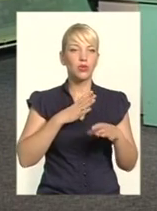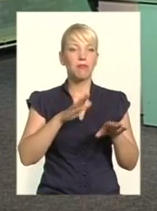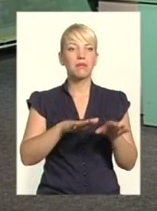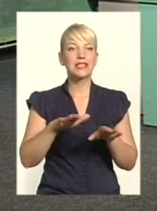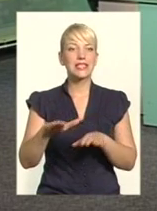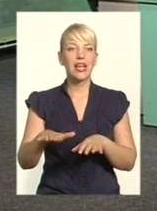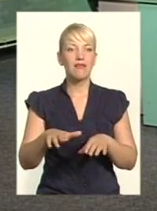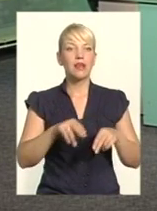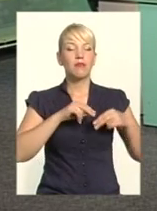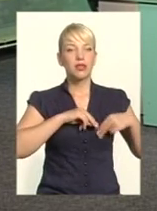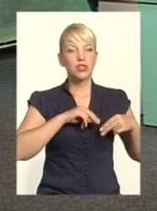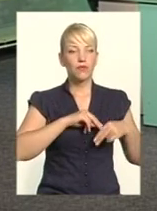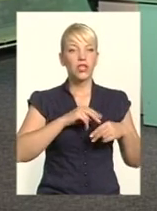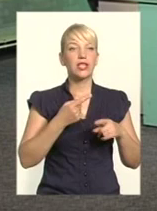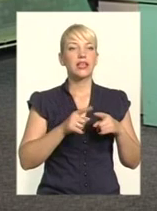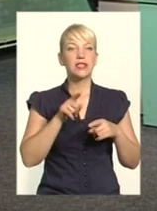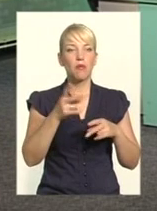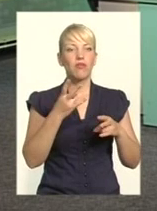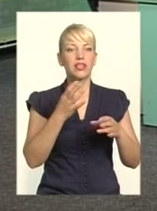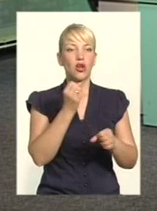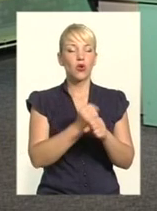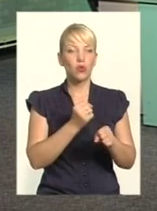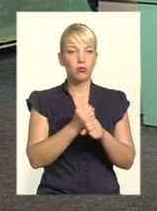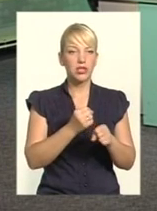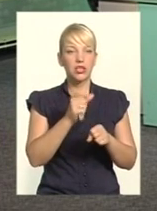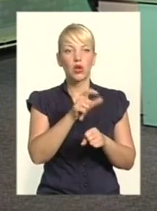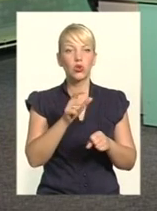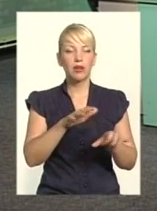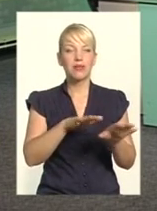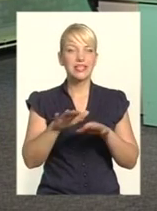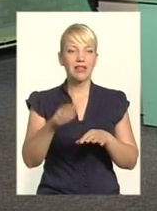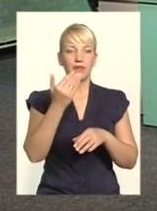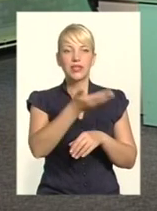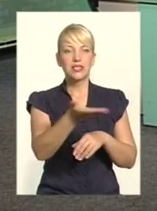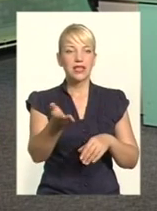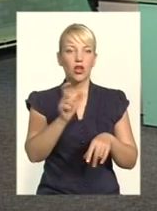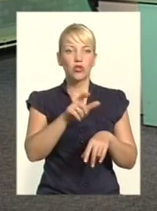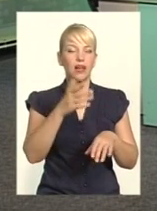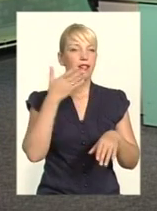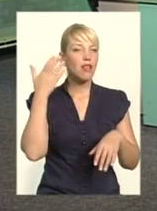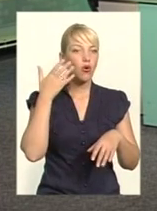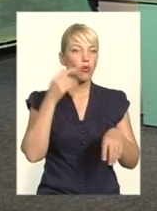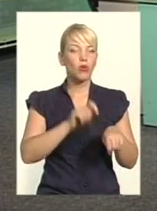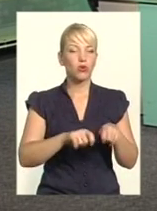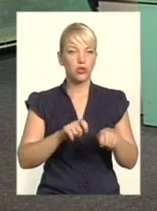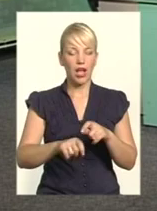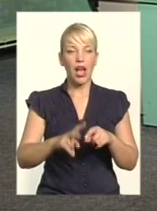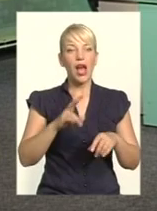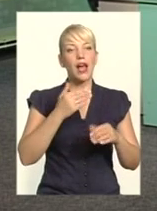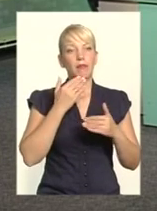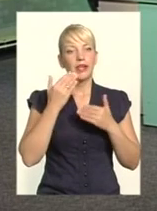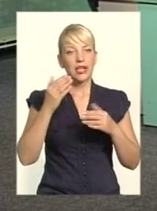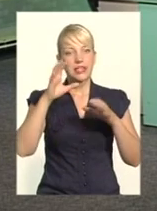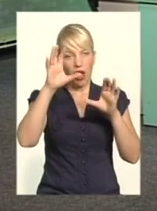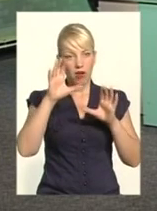їх легко проконтролювати. Вони мають звітувати, відповідати. В законах, в постановах це прописано на сьогодні? Це прописано.